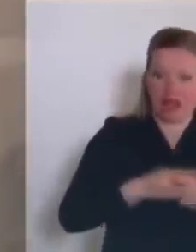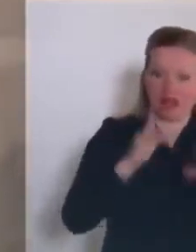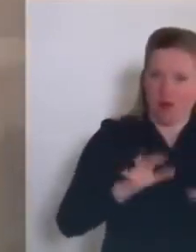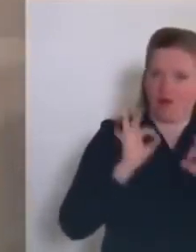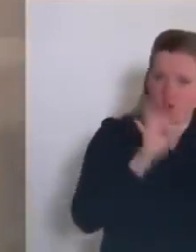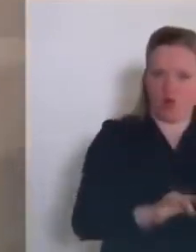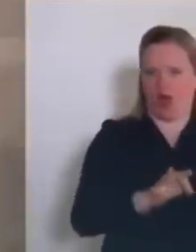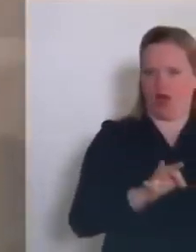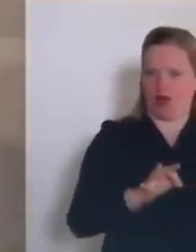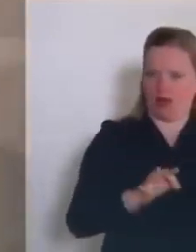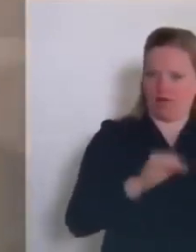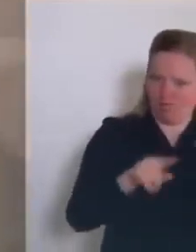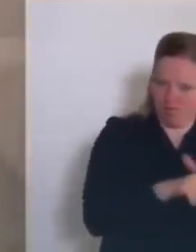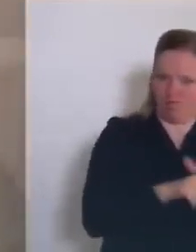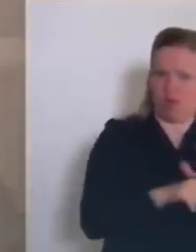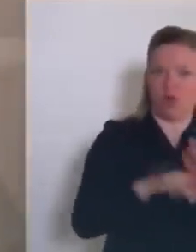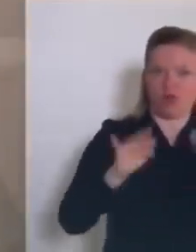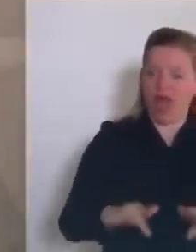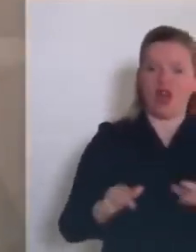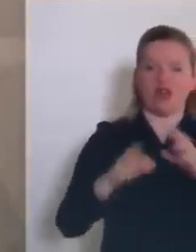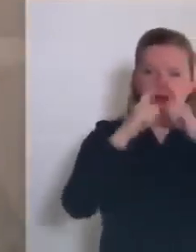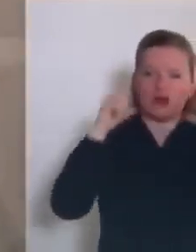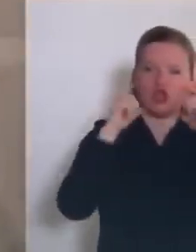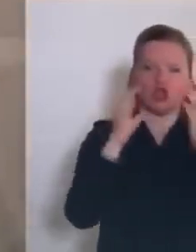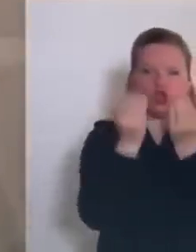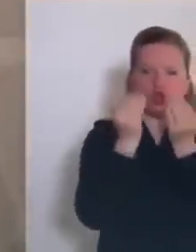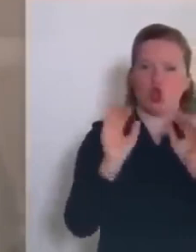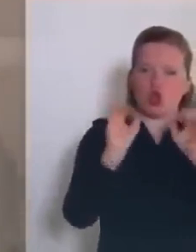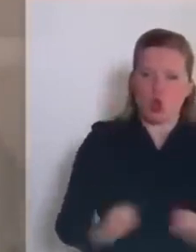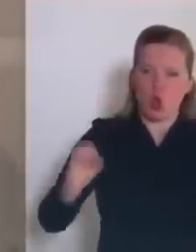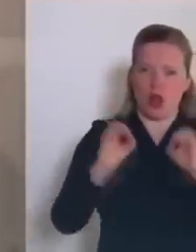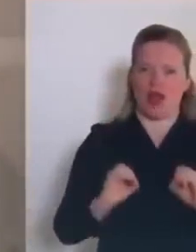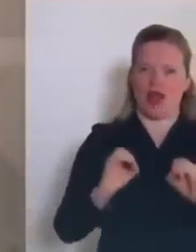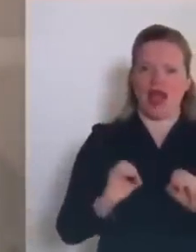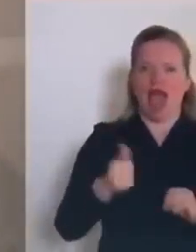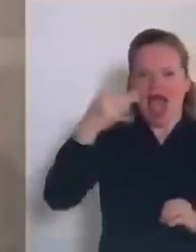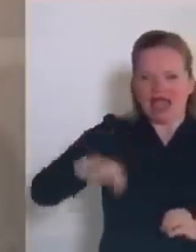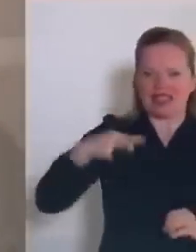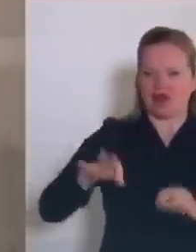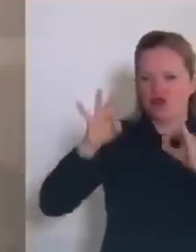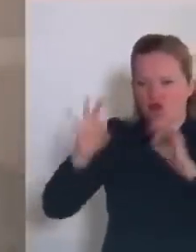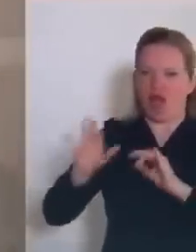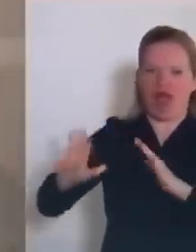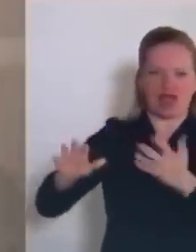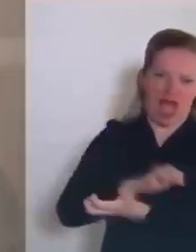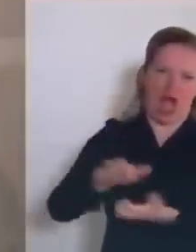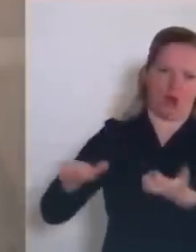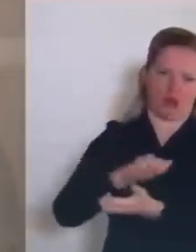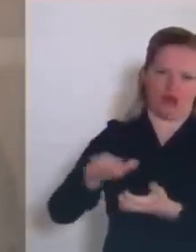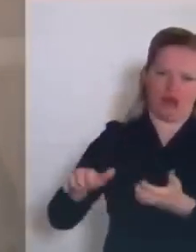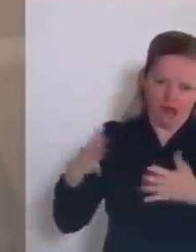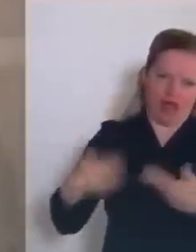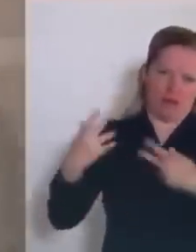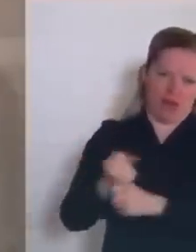Dovreste leggerle queste cose. E allo stesso tempo garantisce zero protezione. L'unico scopo della mascherina è quello di sorreggere la vostra